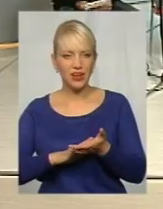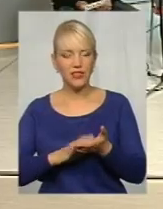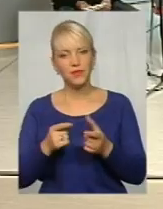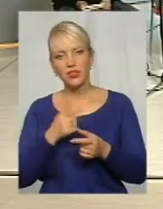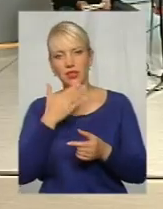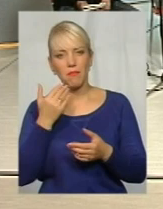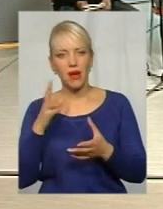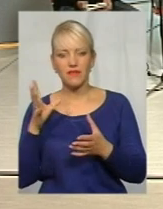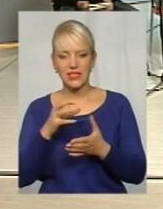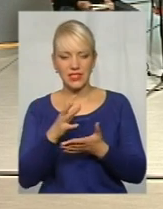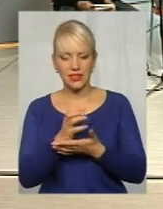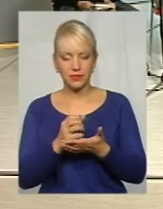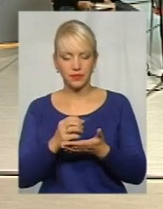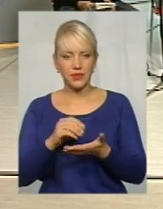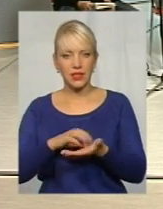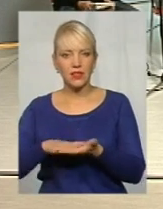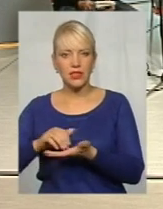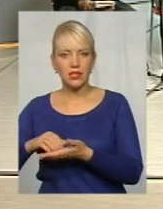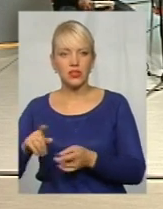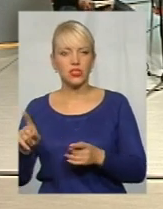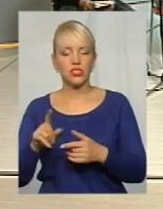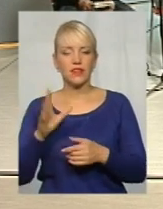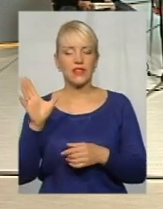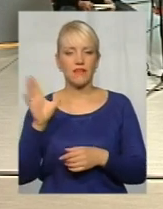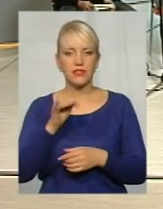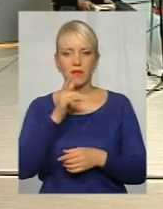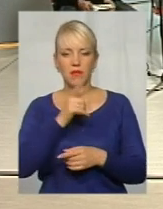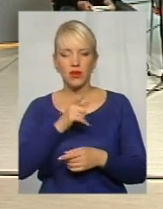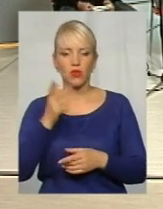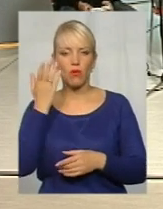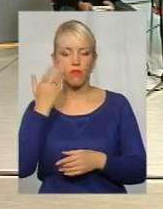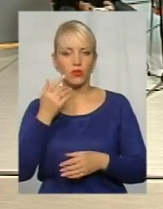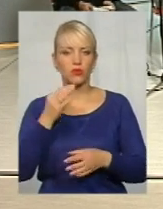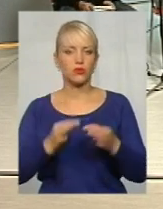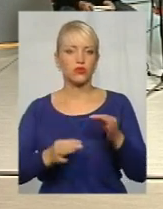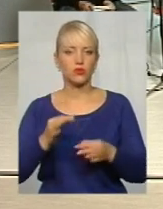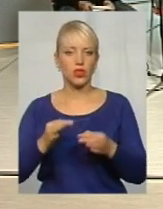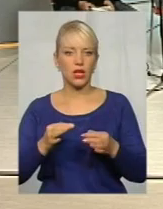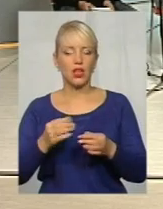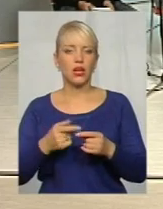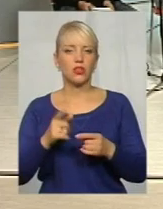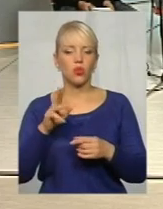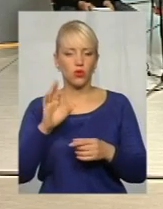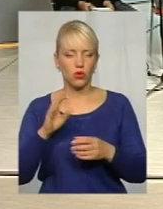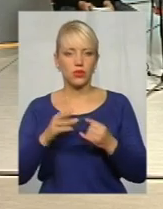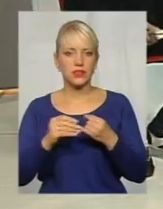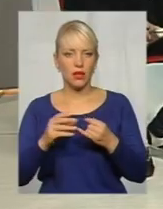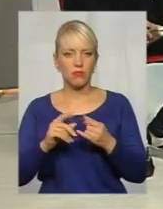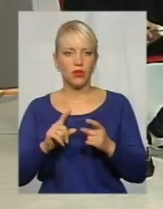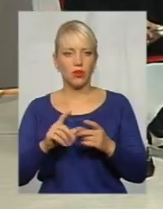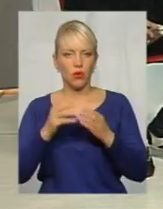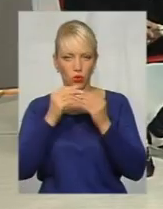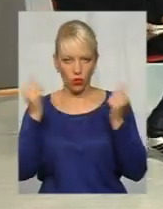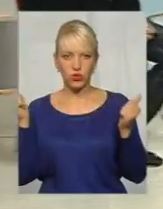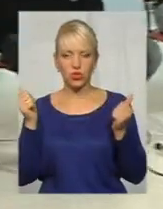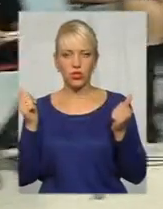вже за той період, поки йде та судова тяганина, землі розчинилися або перейшли в якусь приватну власність,